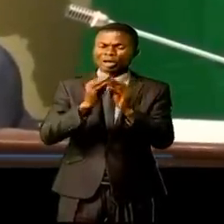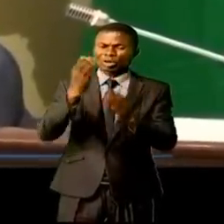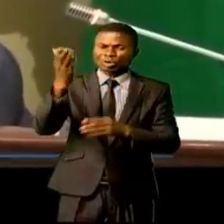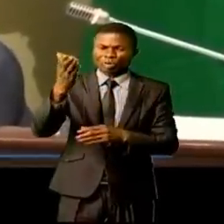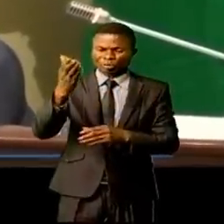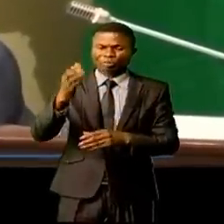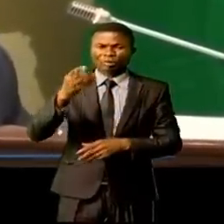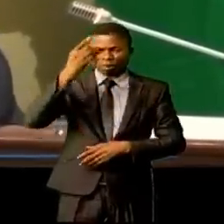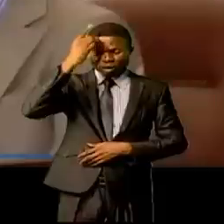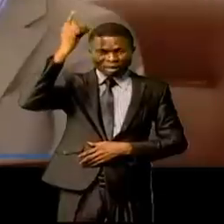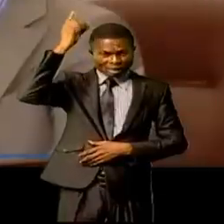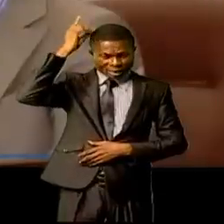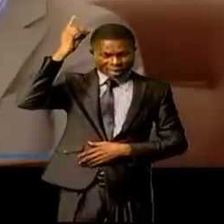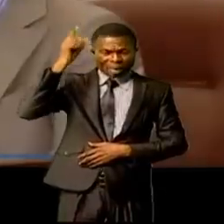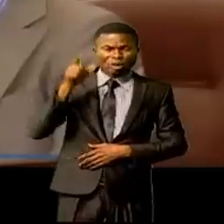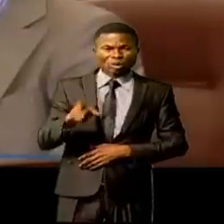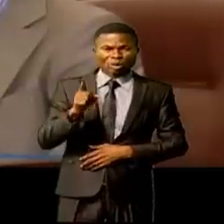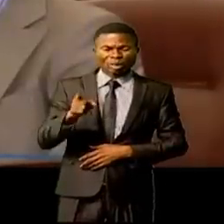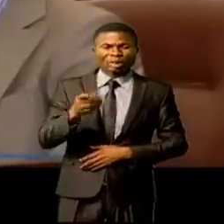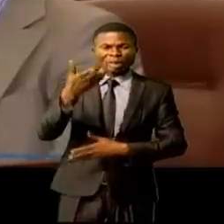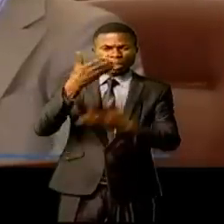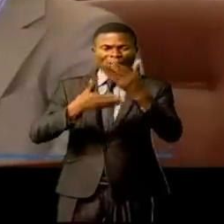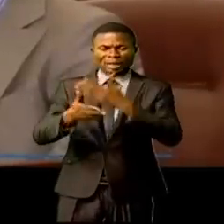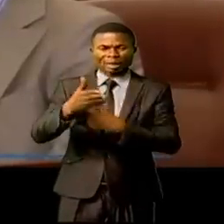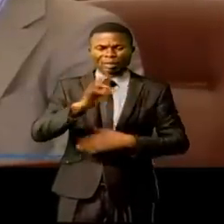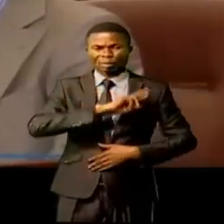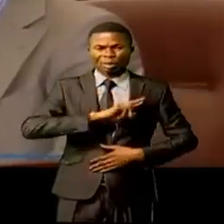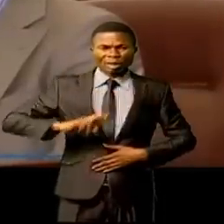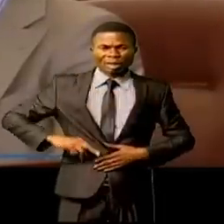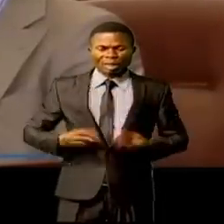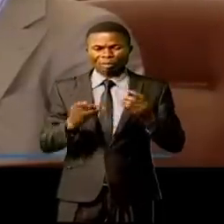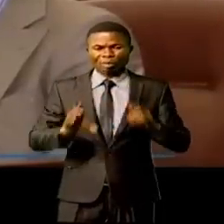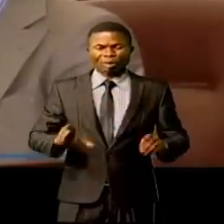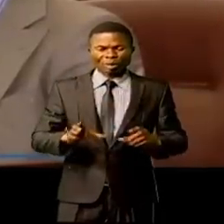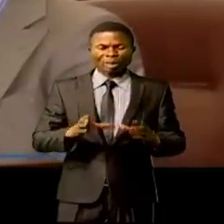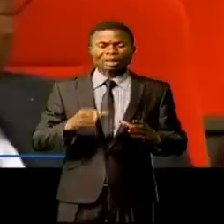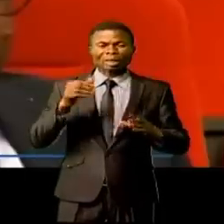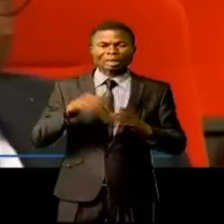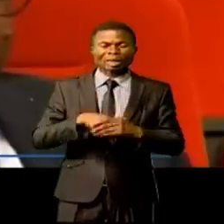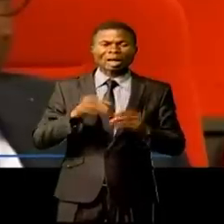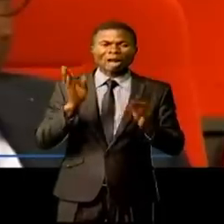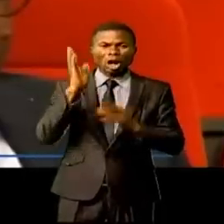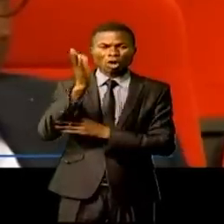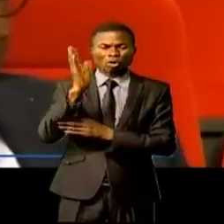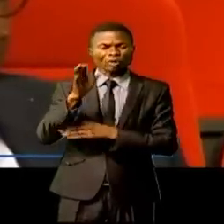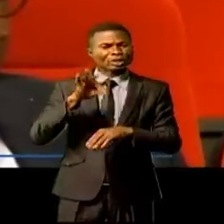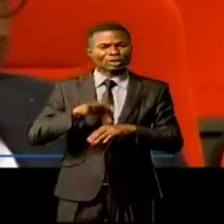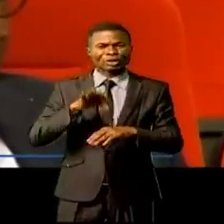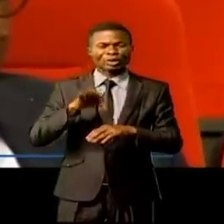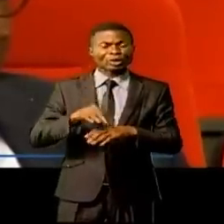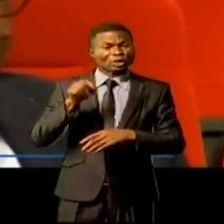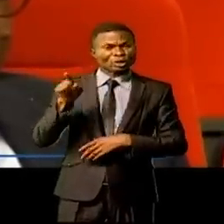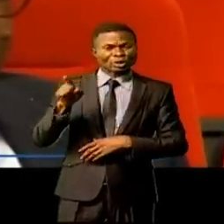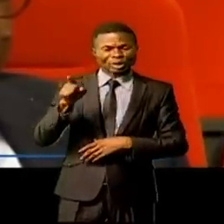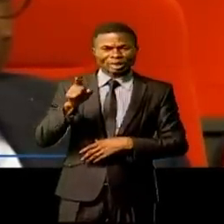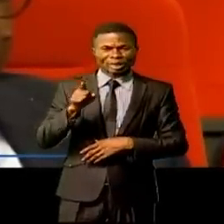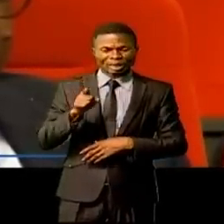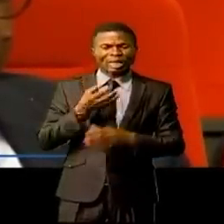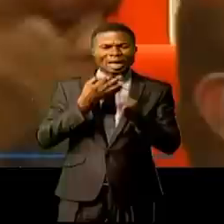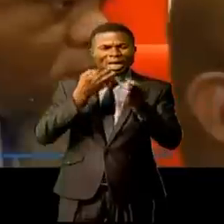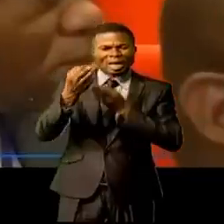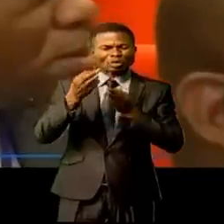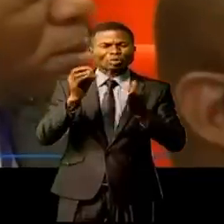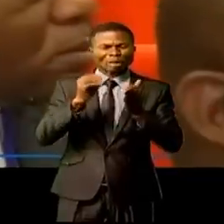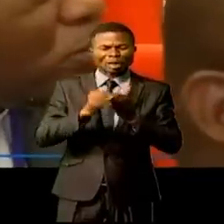Asselo Kito-Wakoy, qui représente la RDC, voit en cette occasion une opportunité pour lui de porter encore une